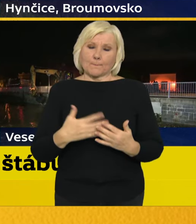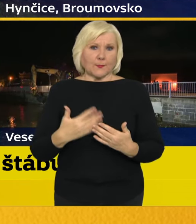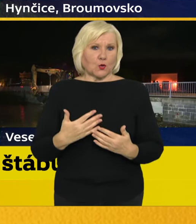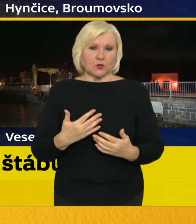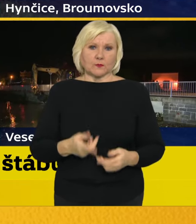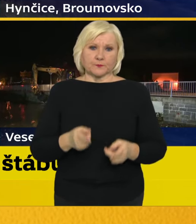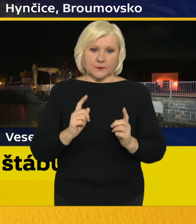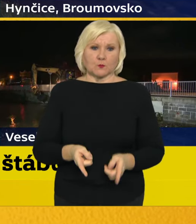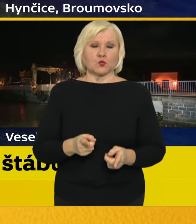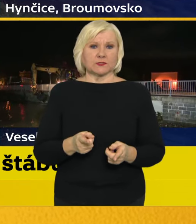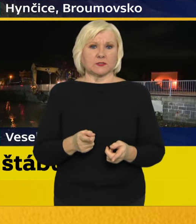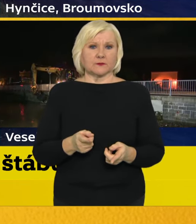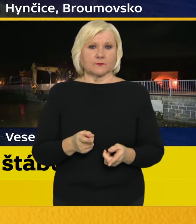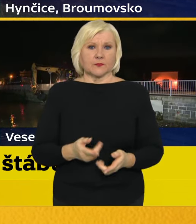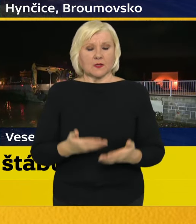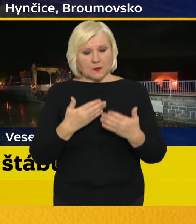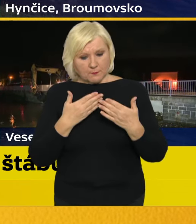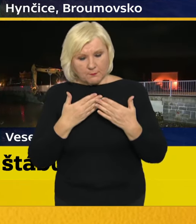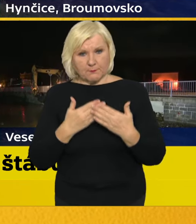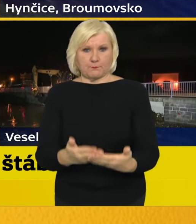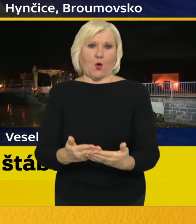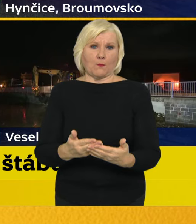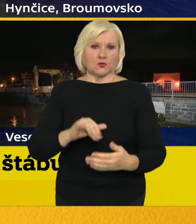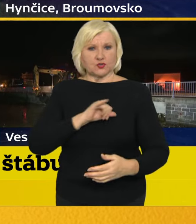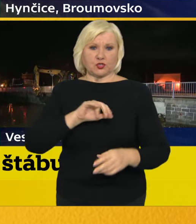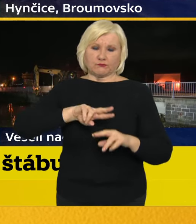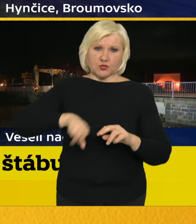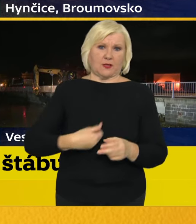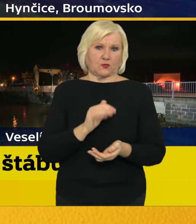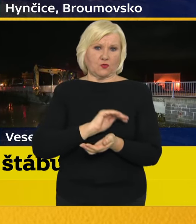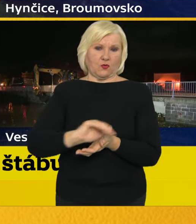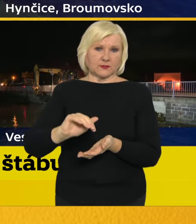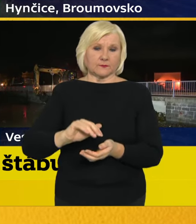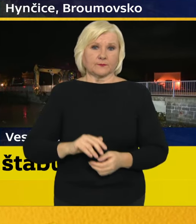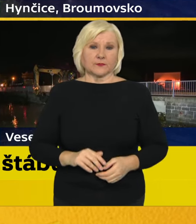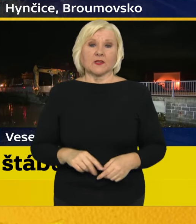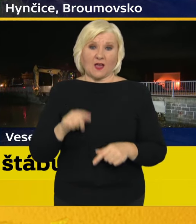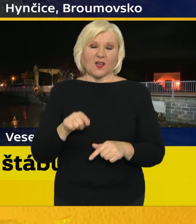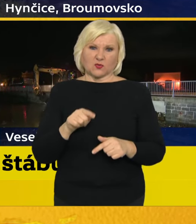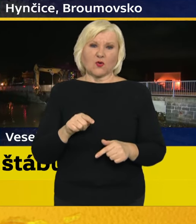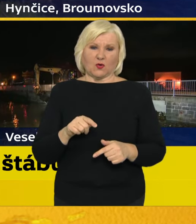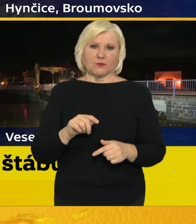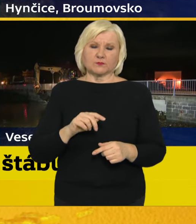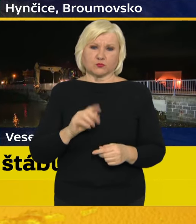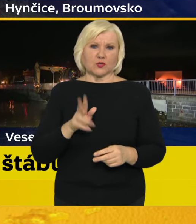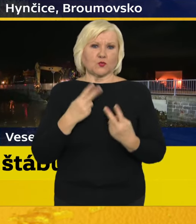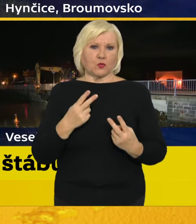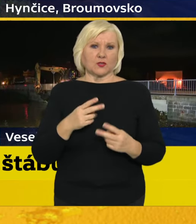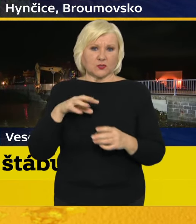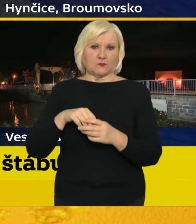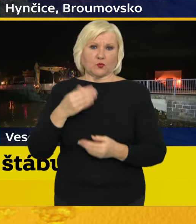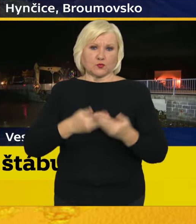jak se říká, kdo dřív dává, dvakrát dává. A myslím si, tohle bude velmi prioritní téma zítřejší vlády.